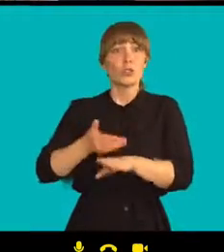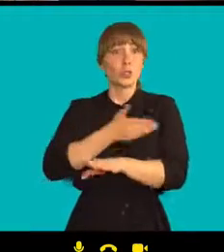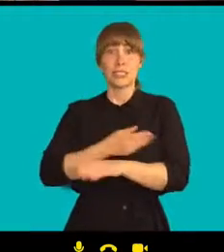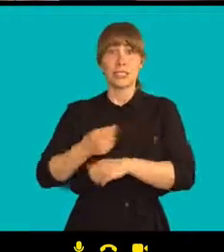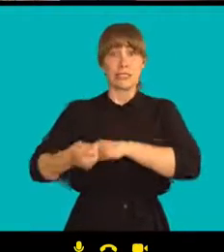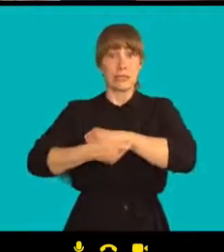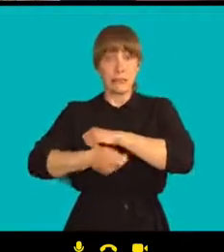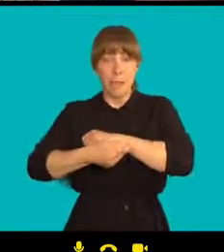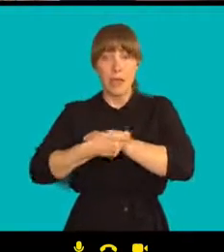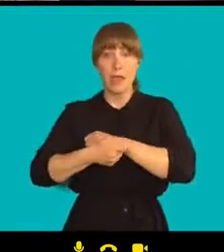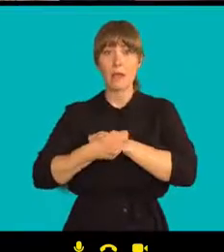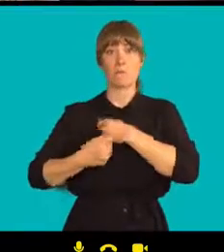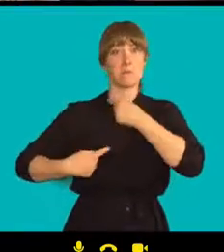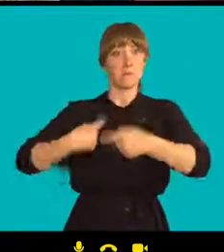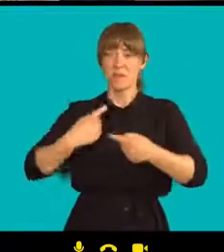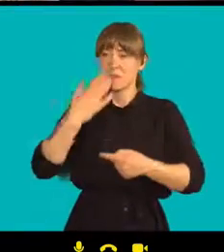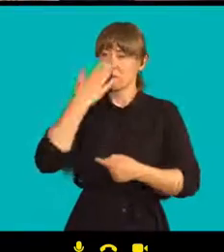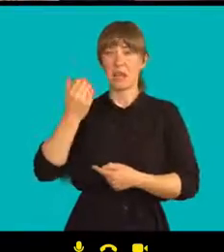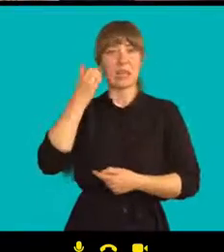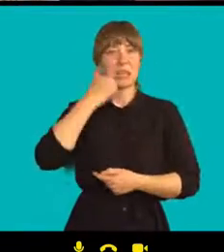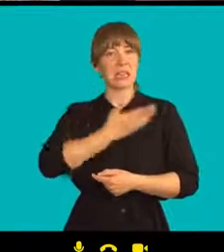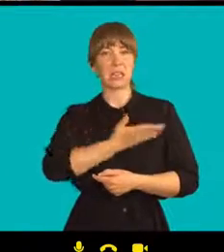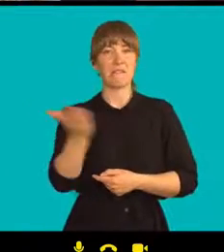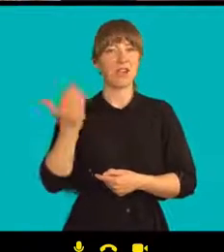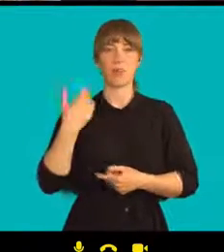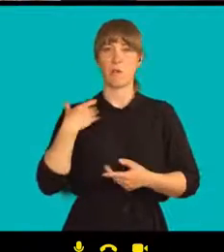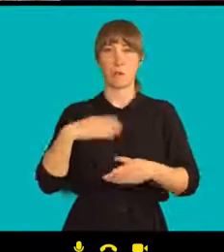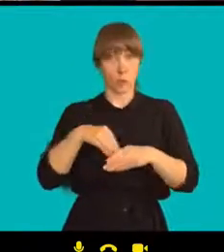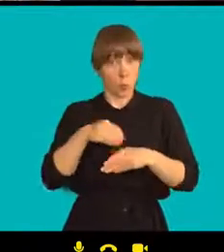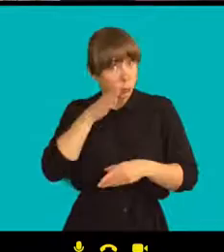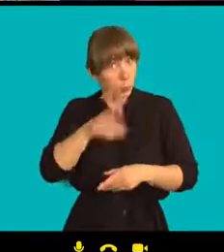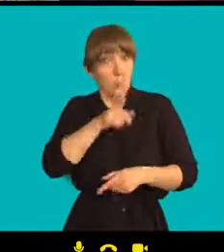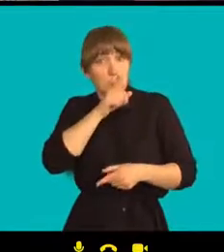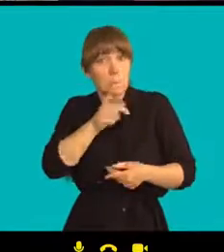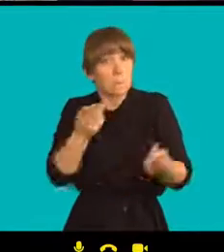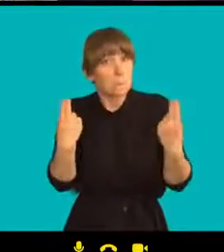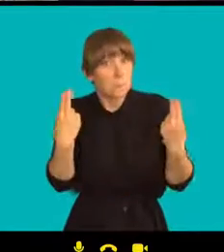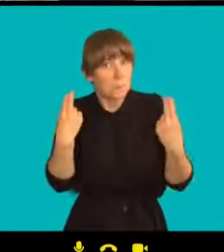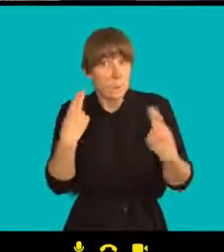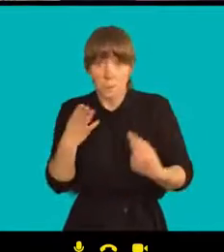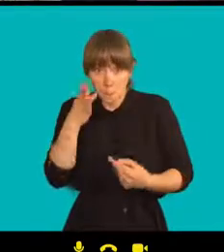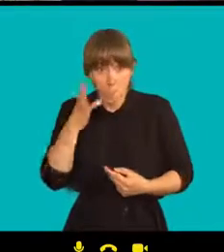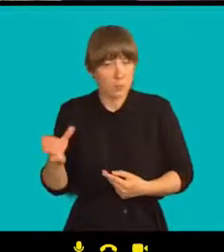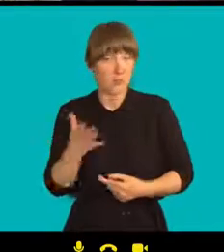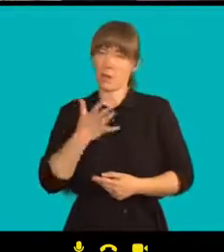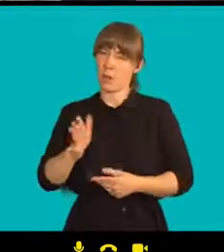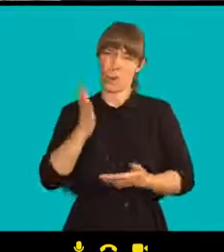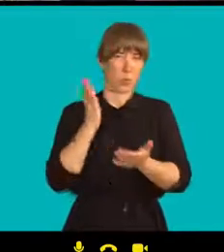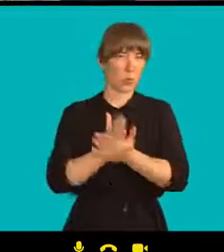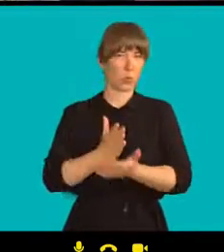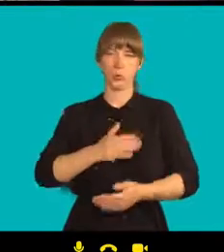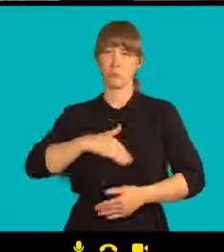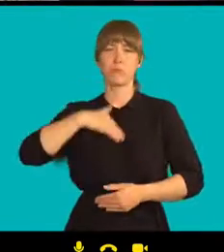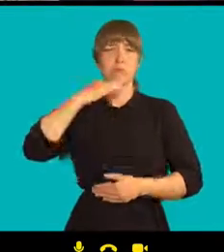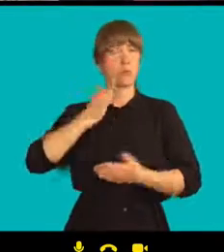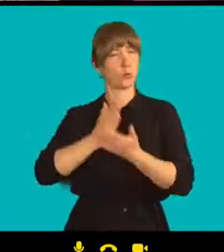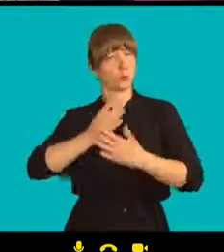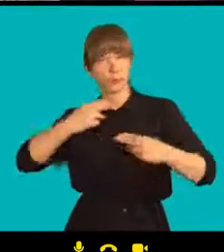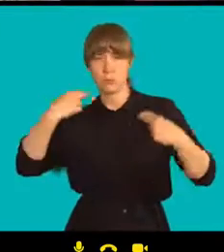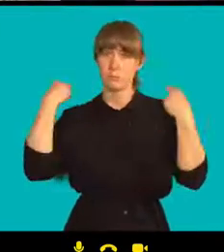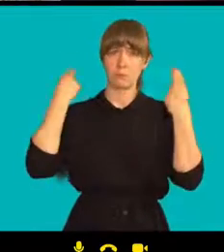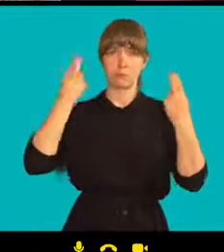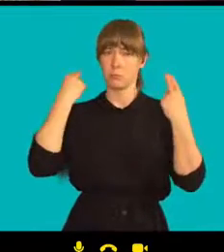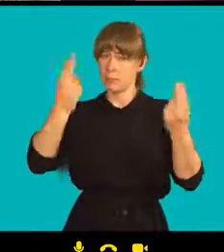že běloruská veřejnost už si nenechá všechno líbit, že už chce přece jenom žít jinak. A jak tady bylo řečeno,